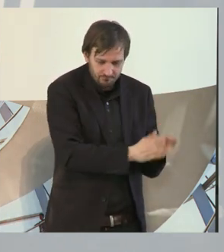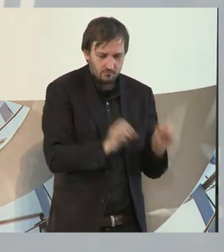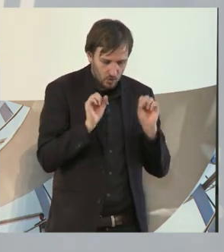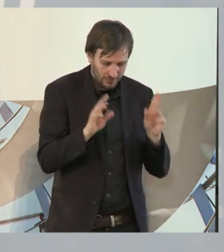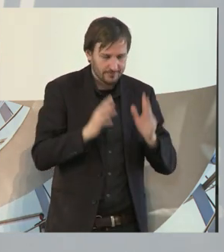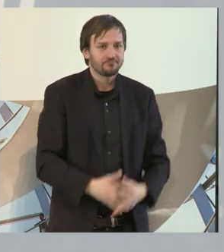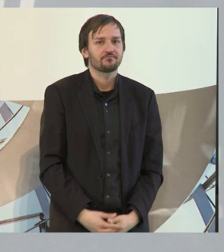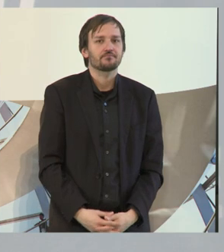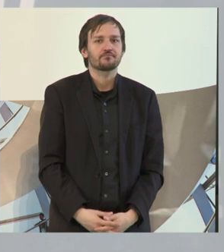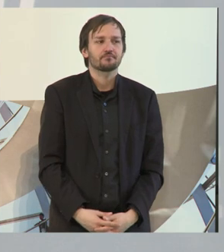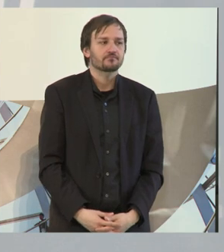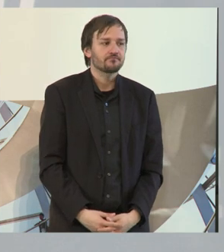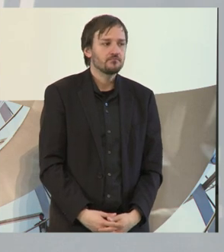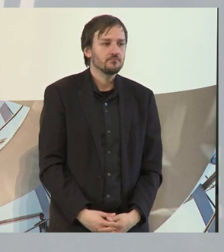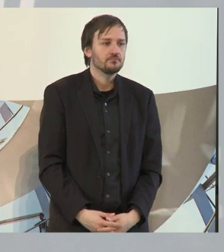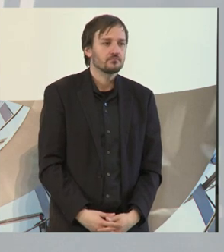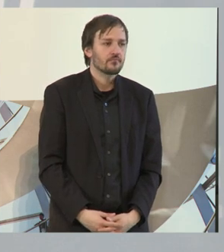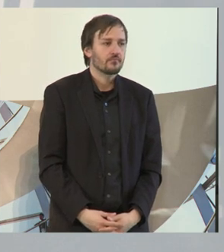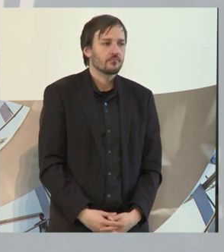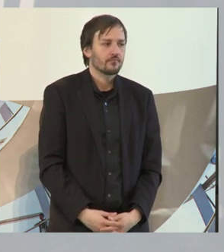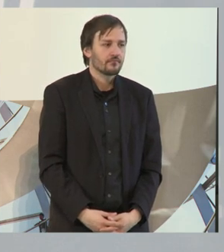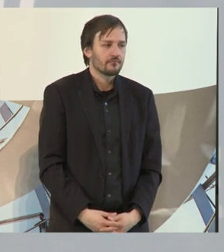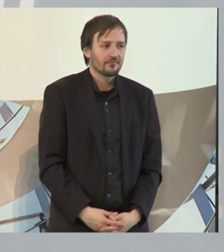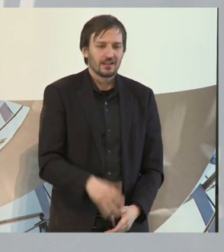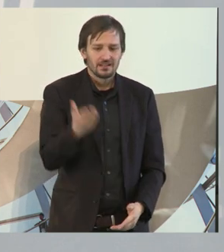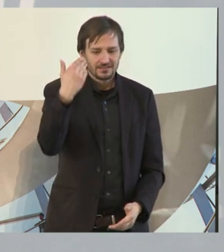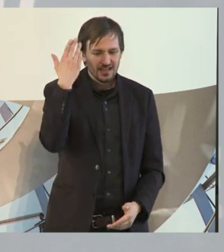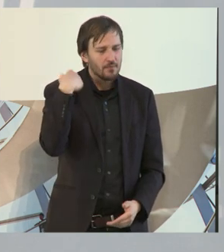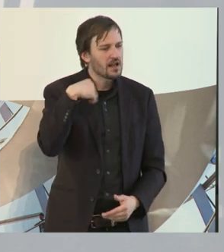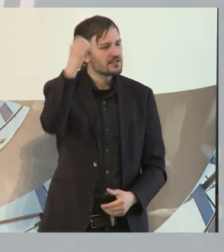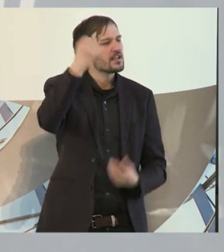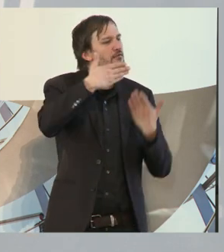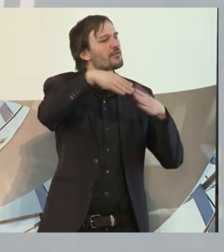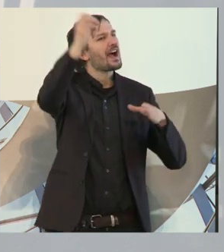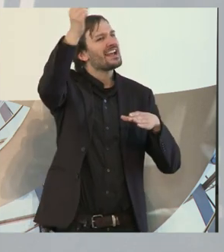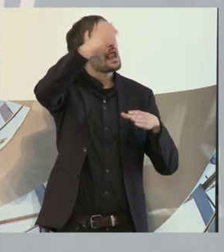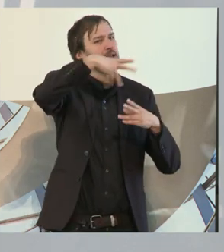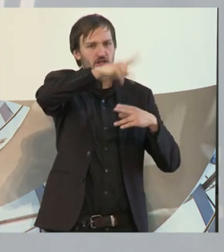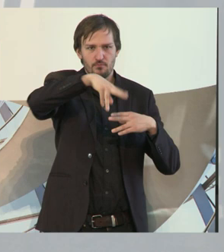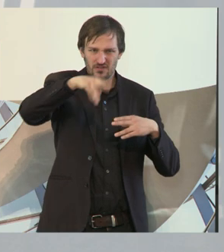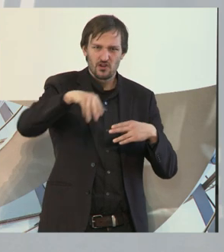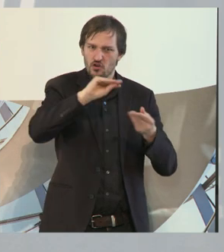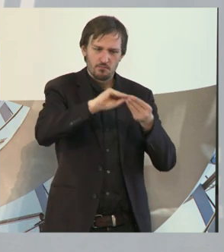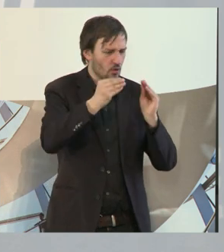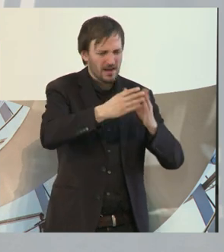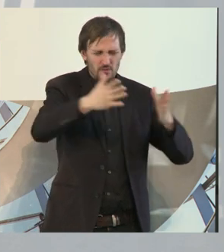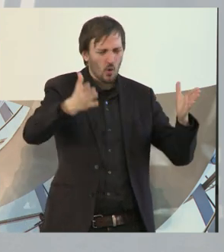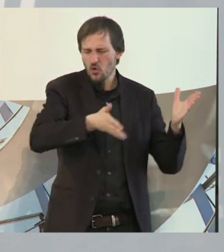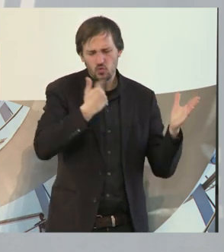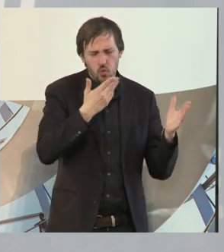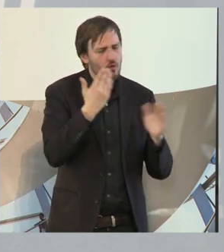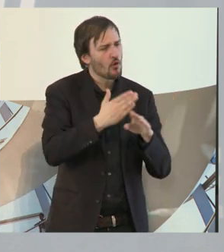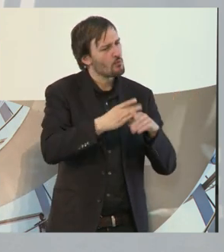Die Probleme in der Dorenburg waren eigentlich gar nicht so furchtbar groß, weil wir in einen laufenden Prozess hineingegangen sind.